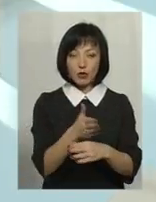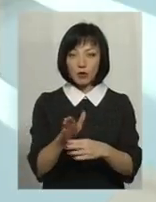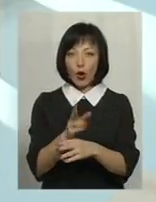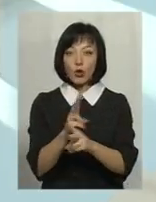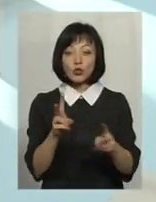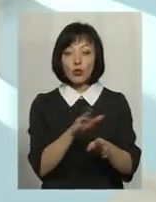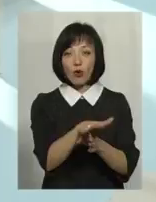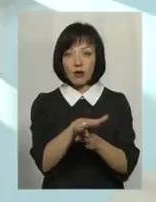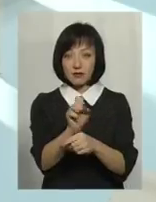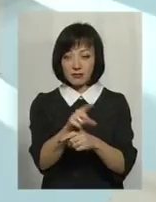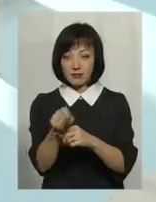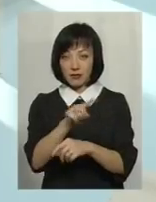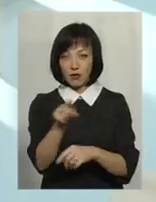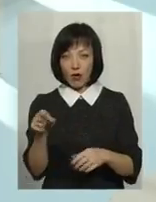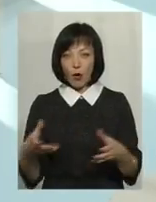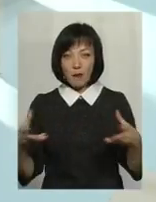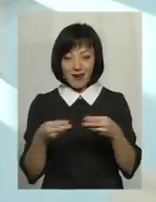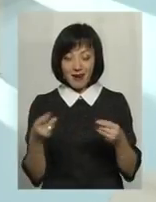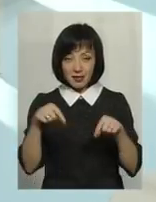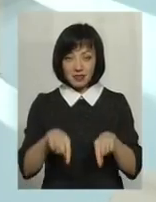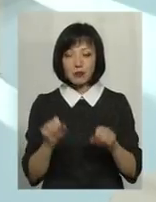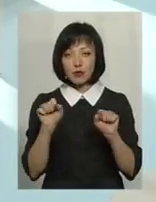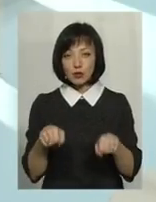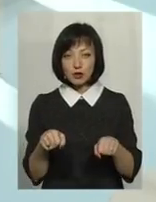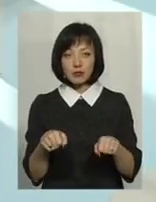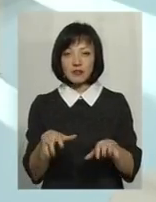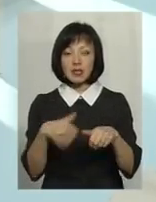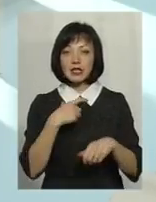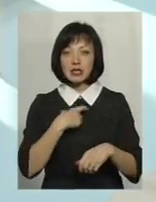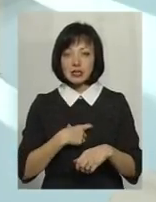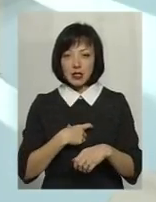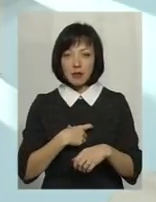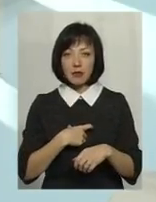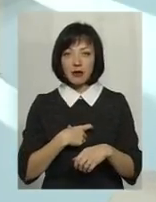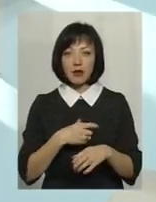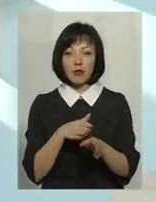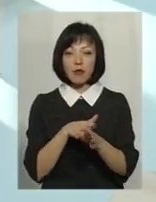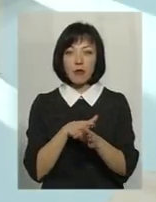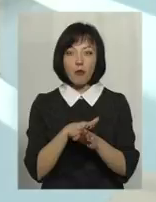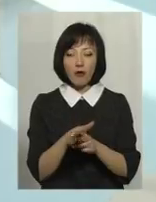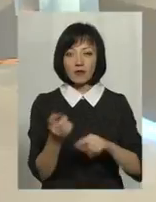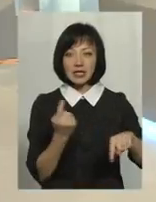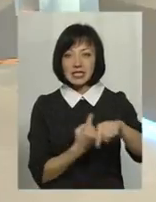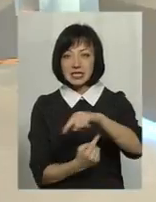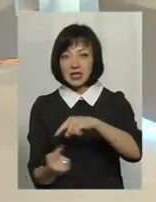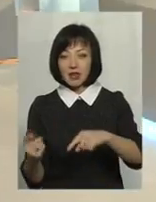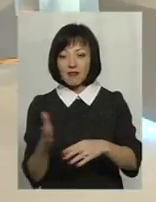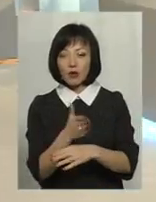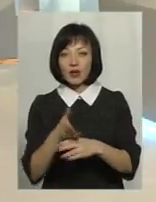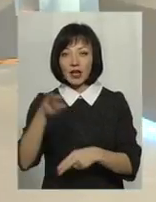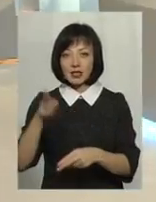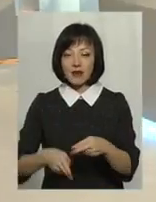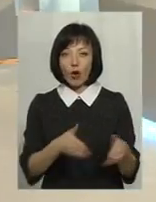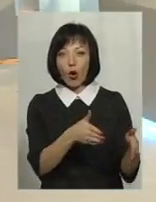яку роль має виконувати у кооперації, тоді ми можемо забрати на себе повну ту цієї роботи і виготовляти кінцевий